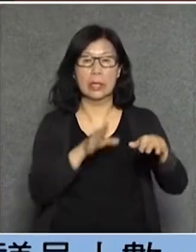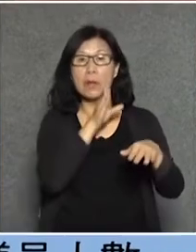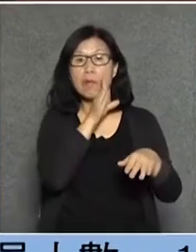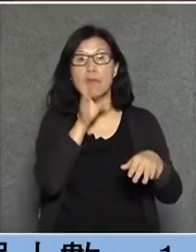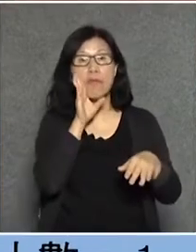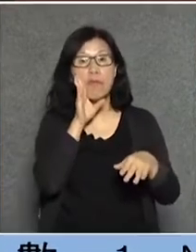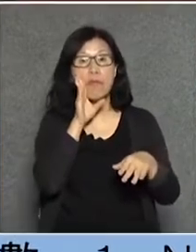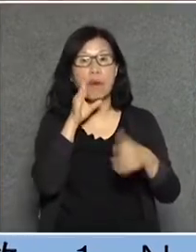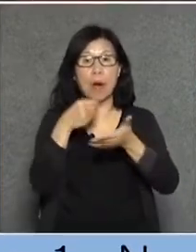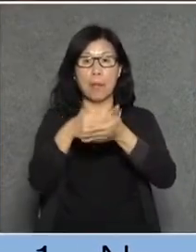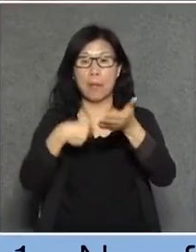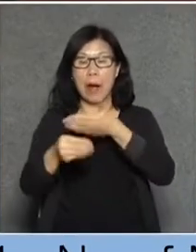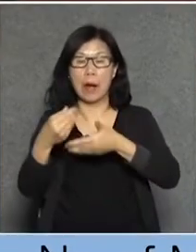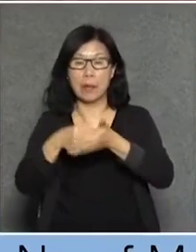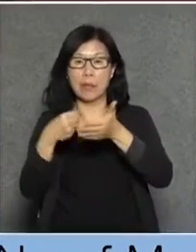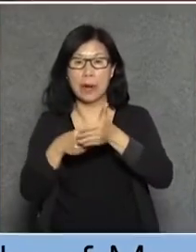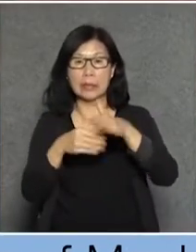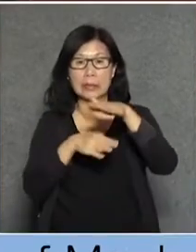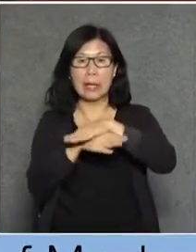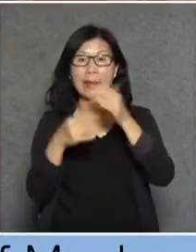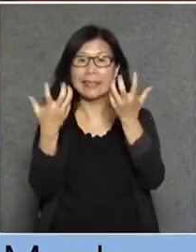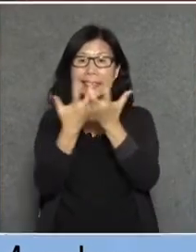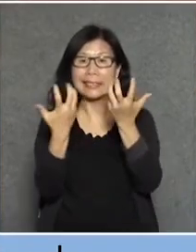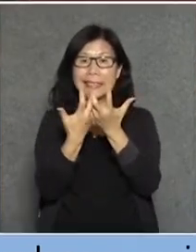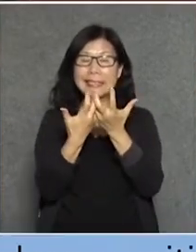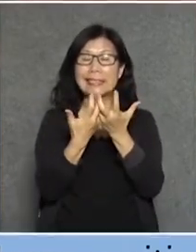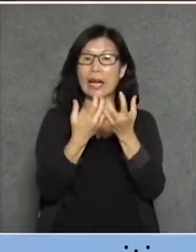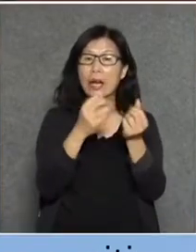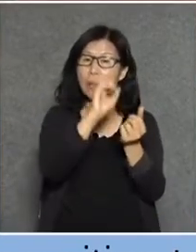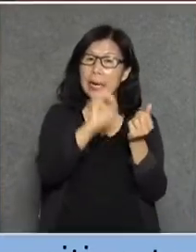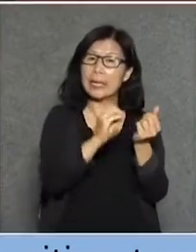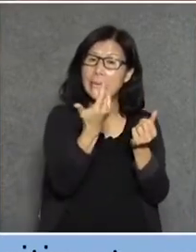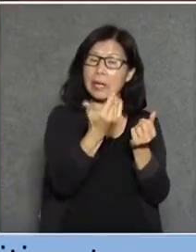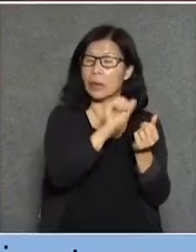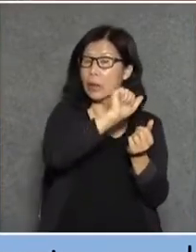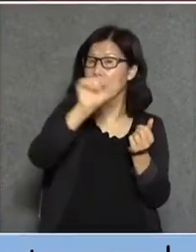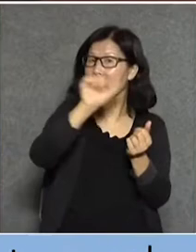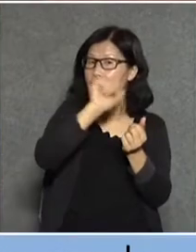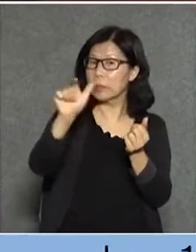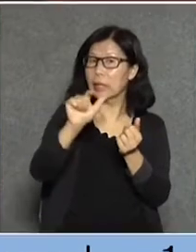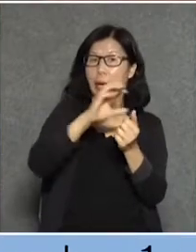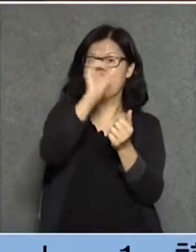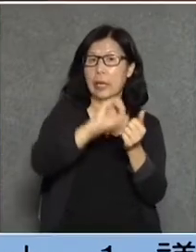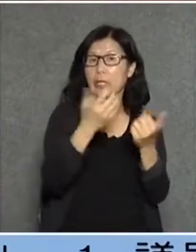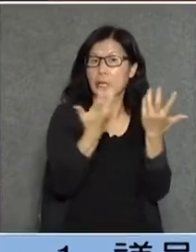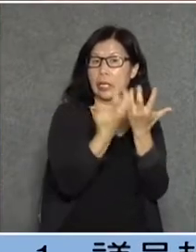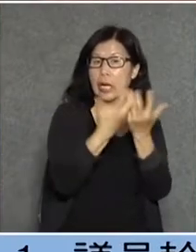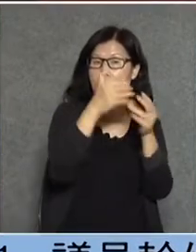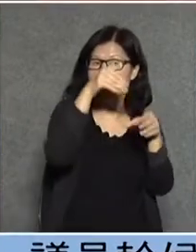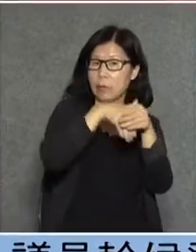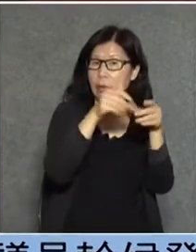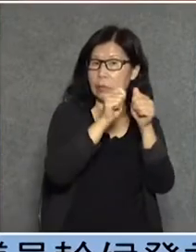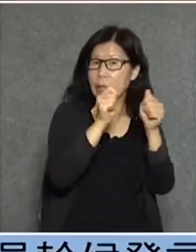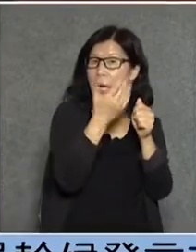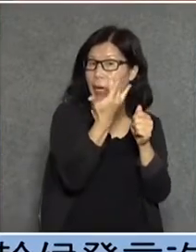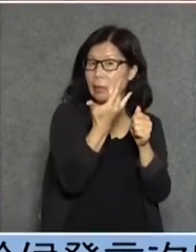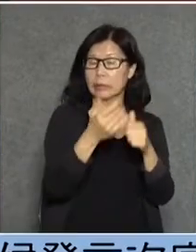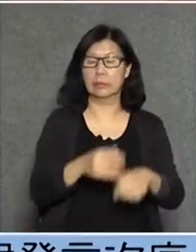的人的份數永遠都比在上面居住的人的份數因為不是計戶數,而是計份數那